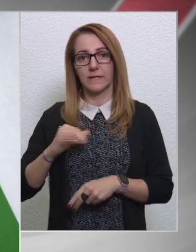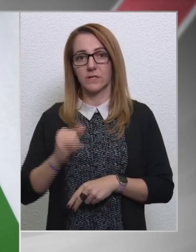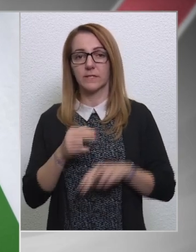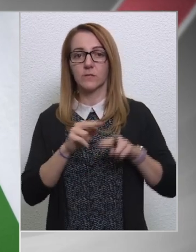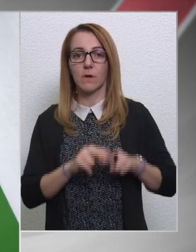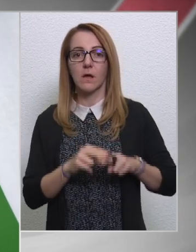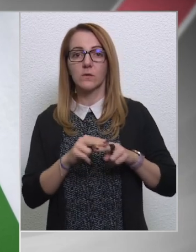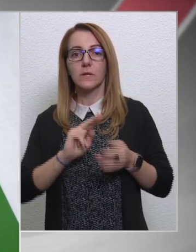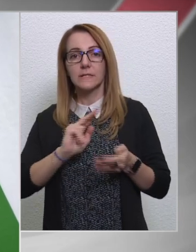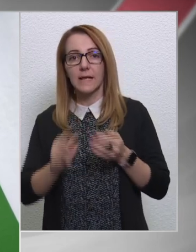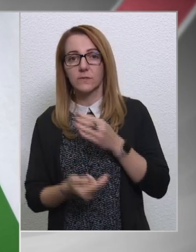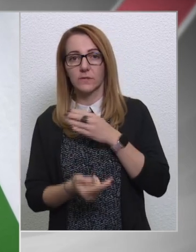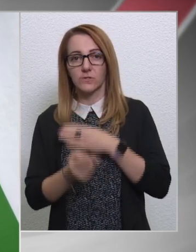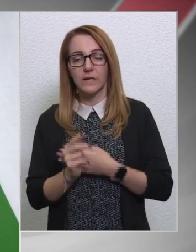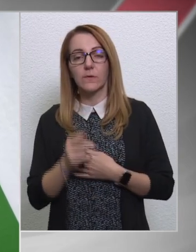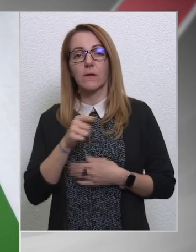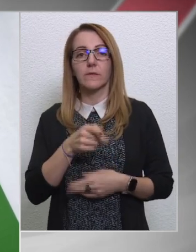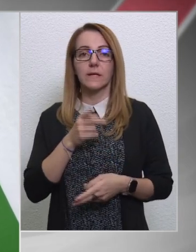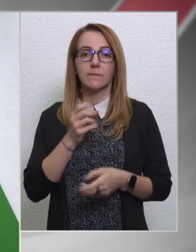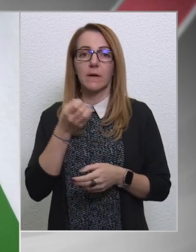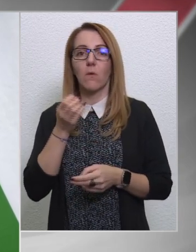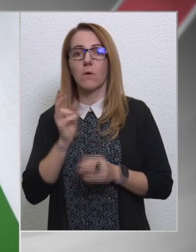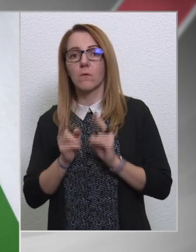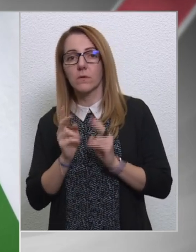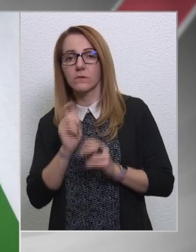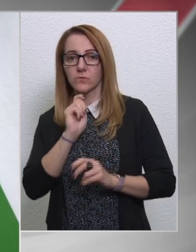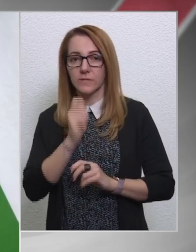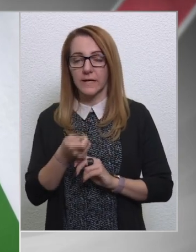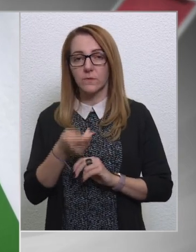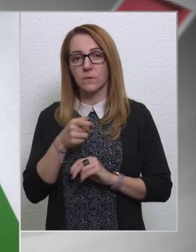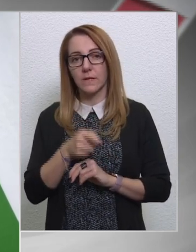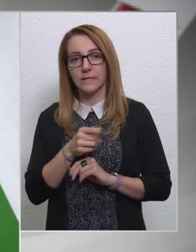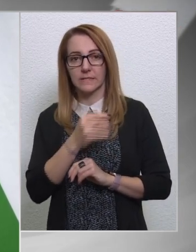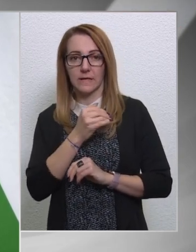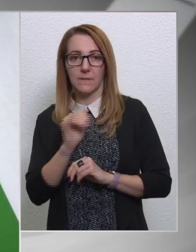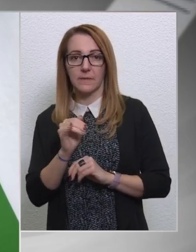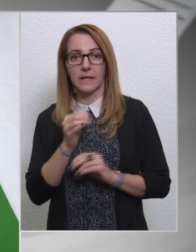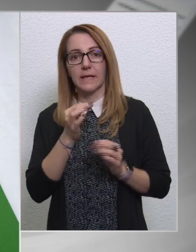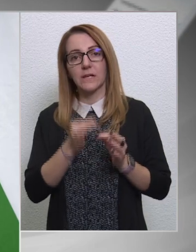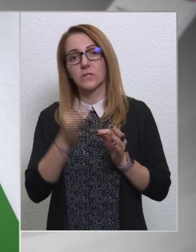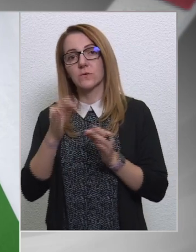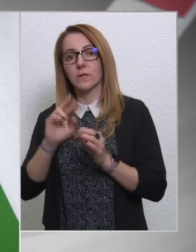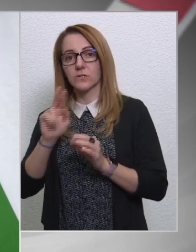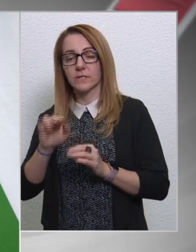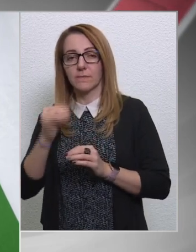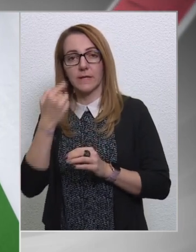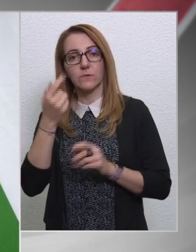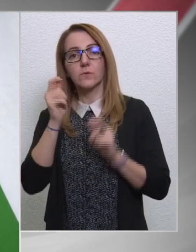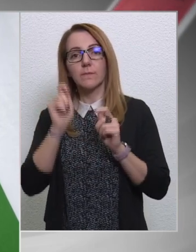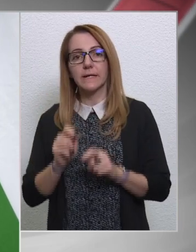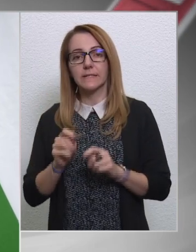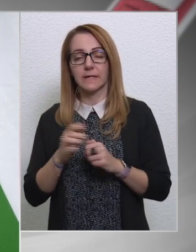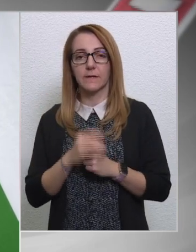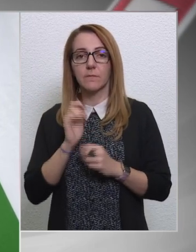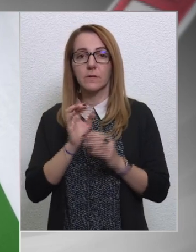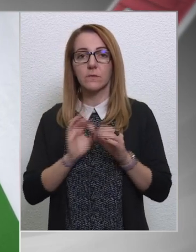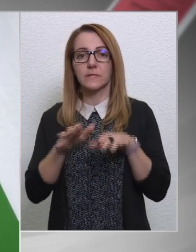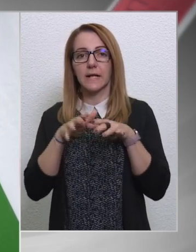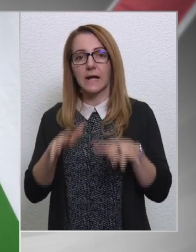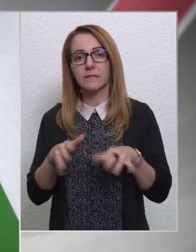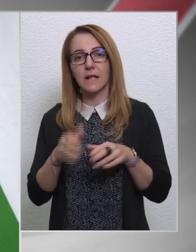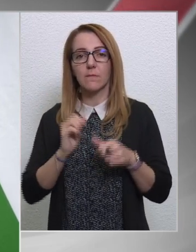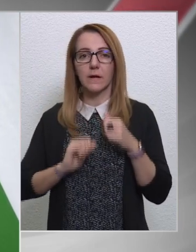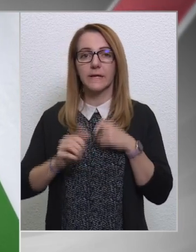szerződések őre. Hogy ez mikor mennyire sikerül, azt esetre mindenki megítélheti, kétségkívül Magyarország általában kénte a